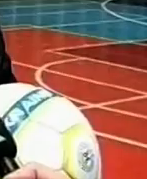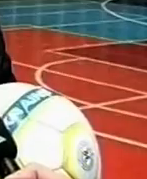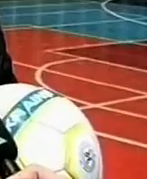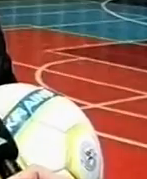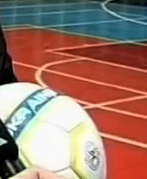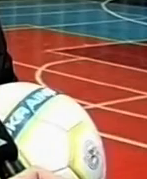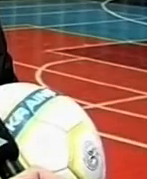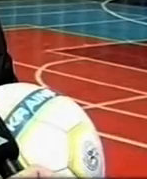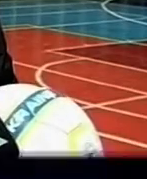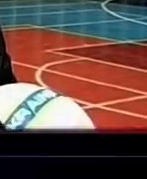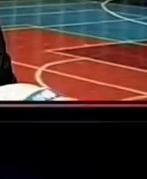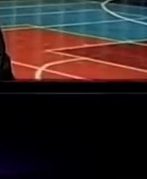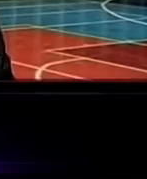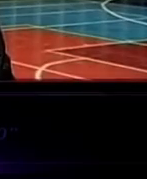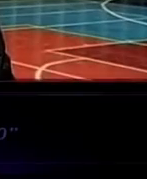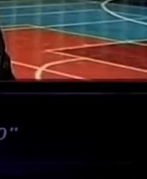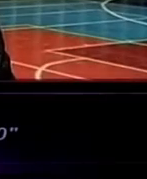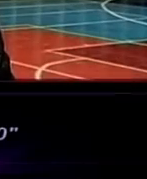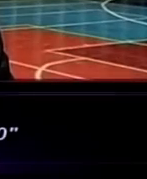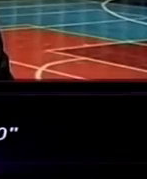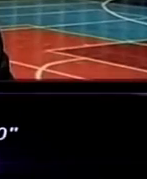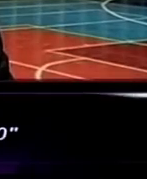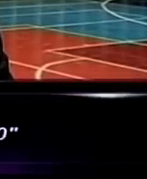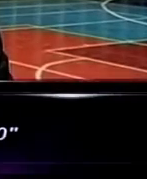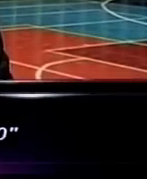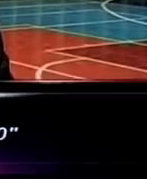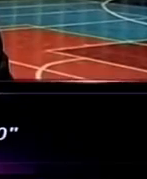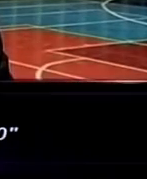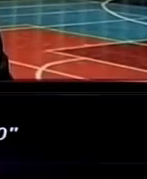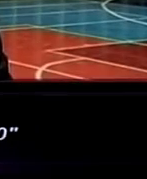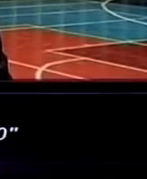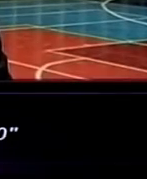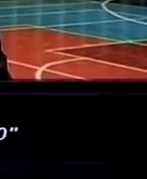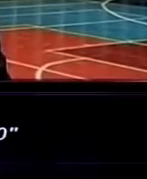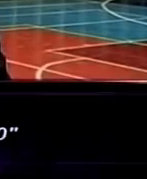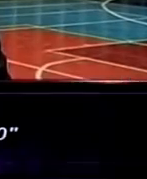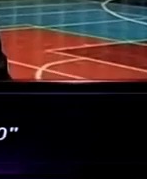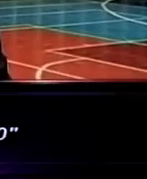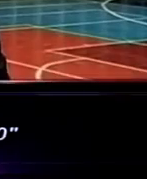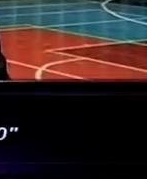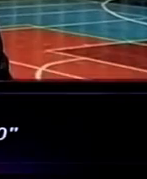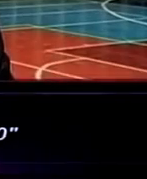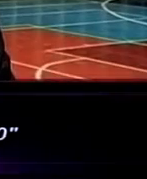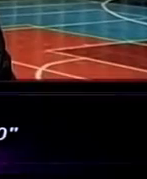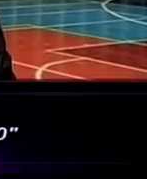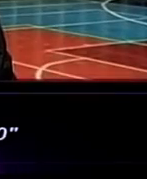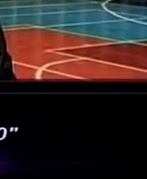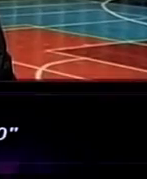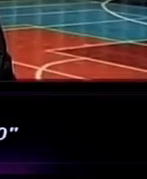Мої сьогодні зіграли трошки краще, ніж інші суперники. Суперники всі були хороші, достойні.